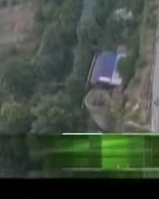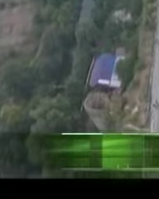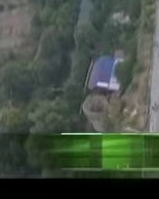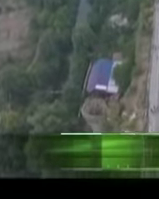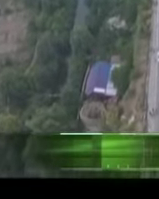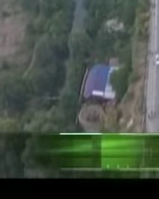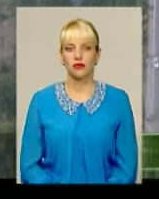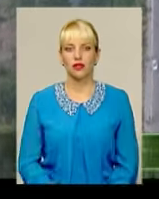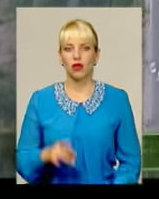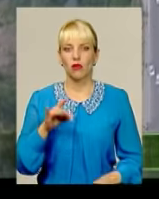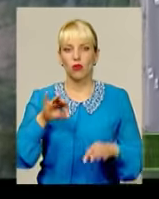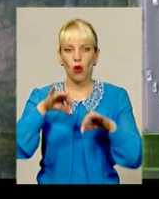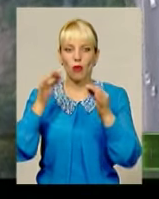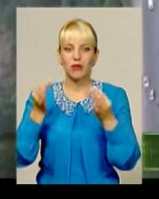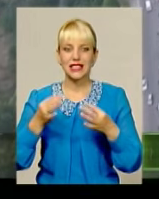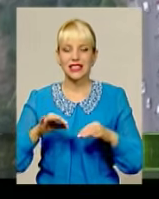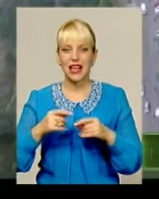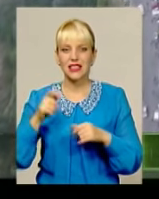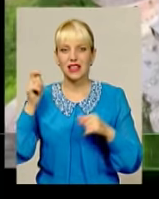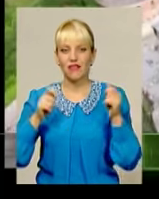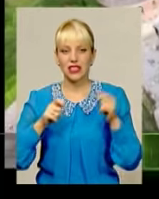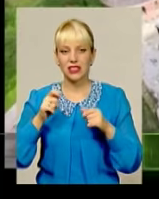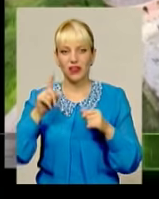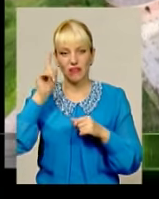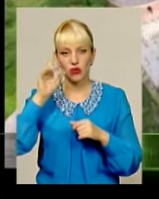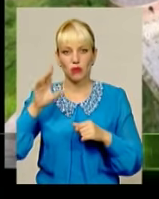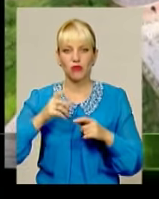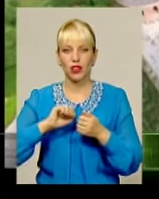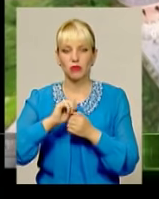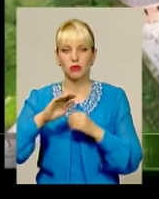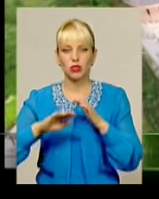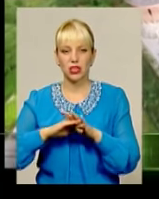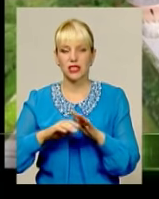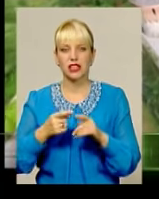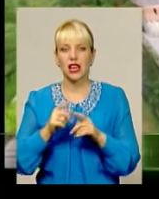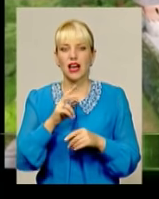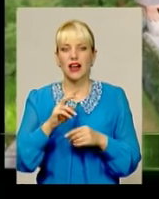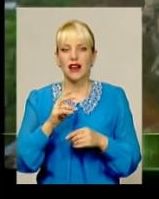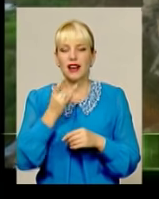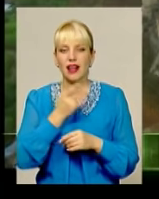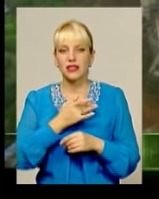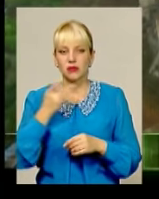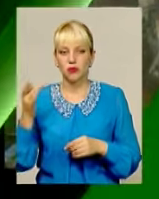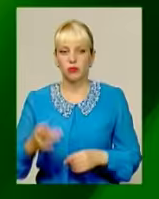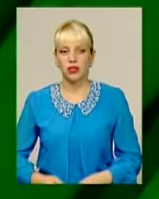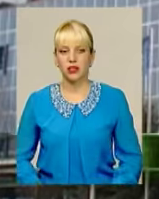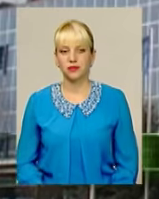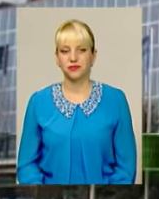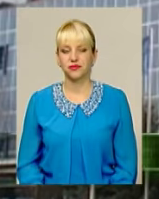Про мистецький фестиваль знаний на півсвіту. У Кам'янці-Подільському вирує республіка – один із наймасштабніших фестів.